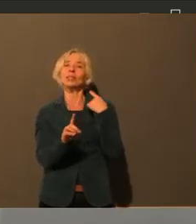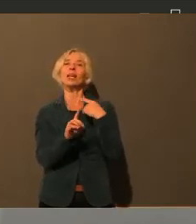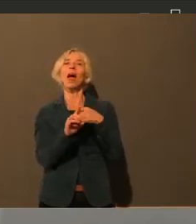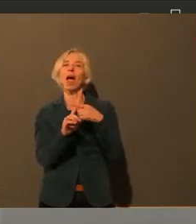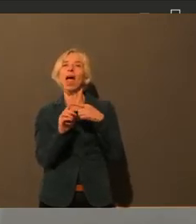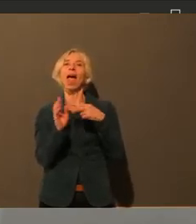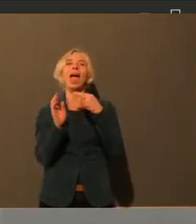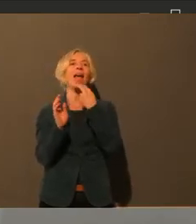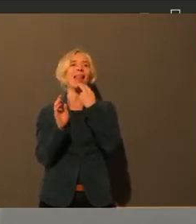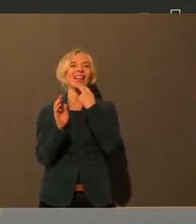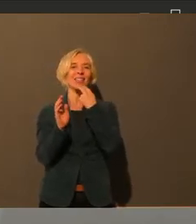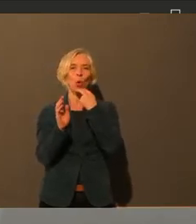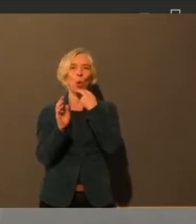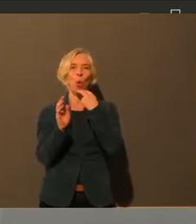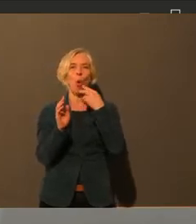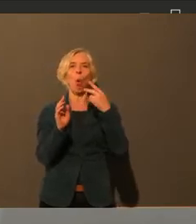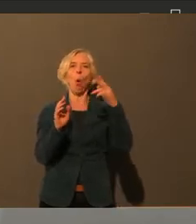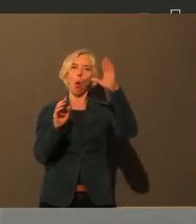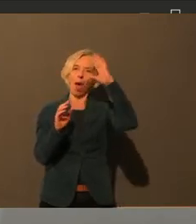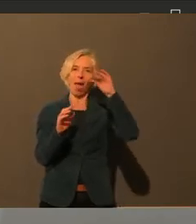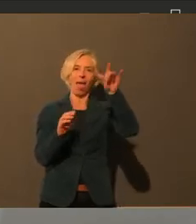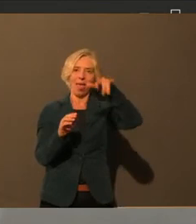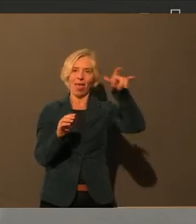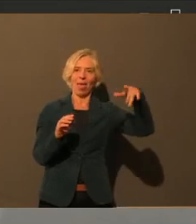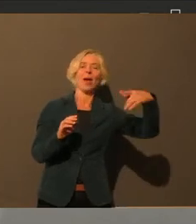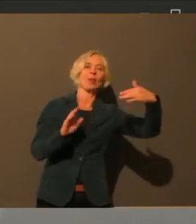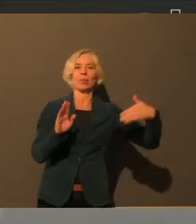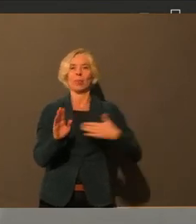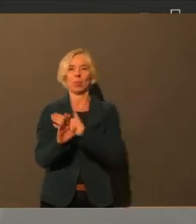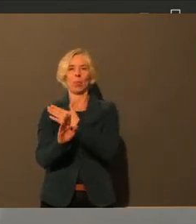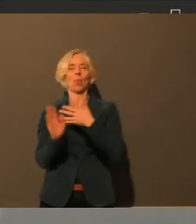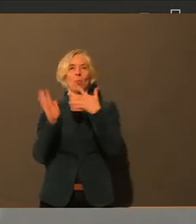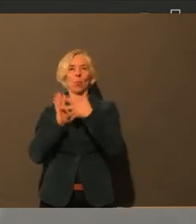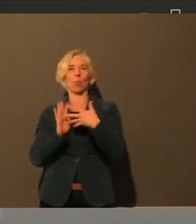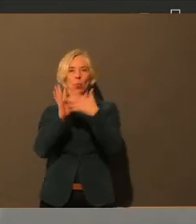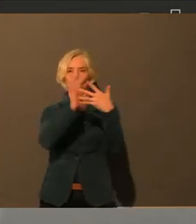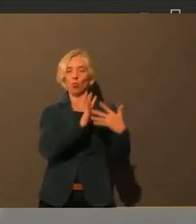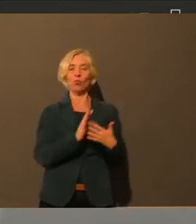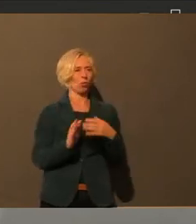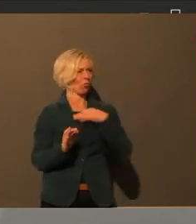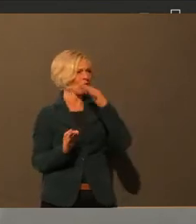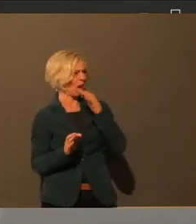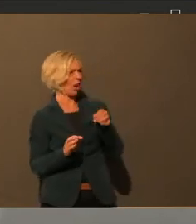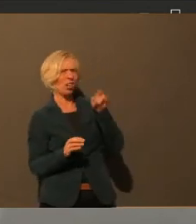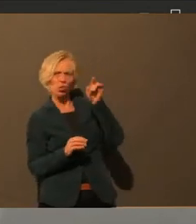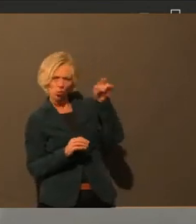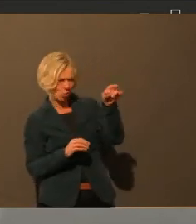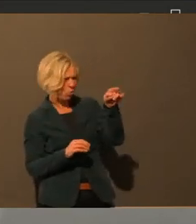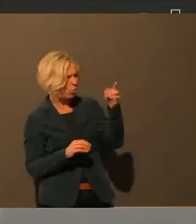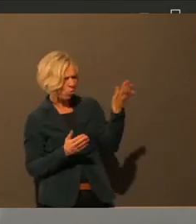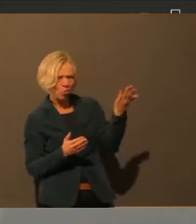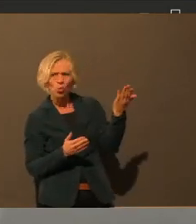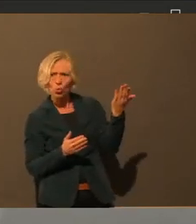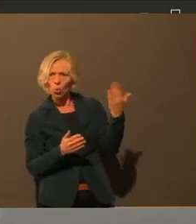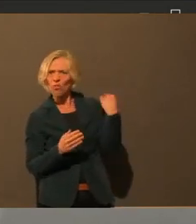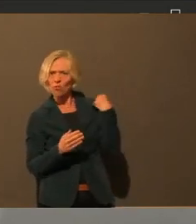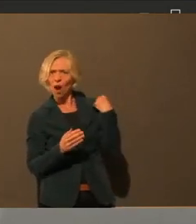-Test gemacht haben. Nein, sie sind in jedes Haus reingegangen, also in alle Wohnungen. Ganz ehrlich, alle Menschen sind im Lockdown.